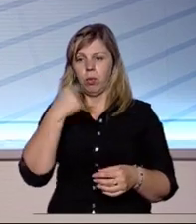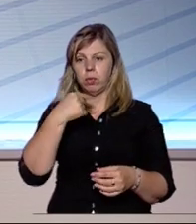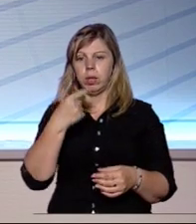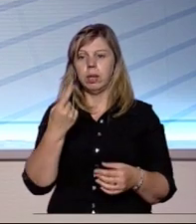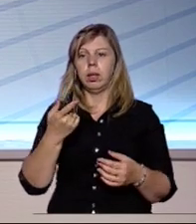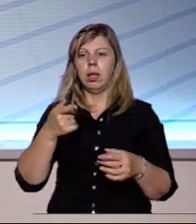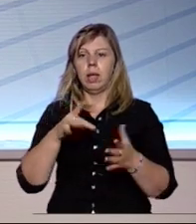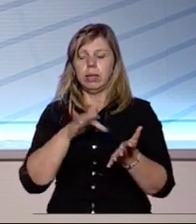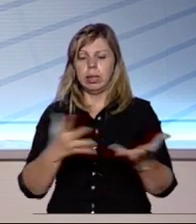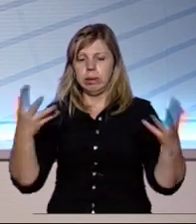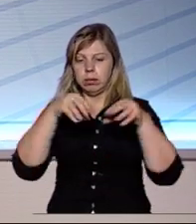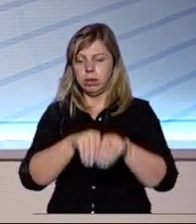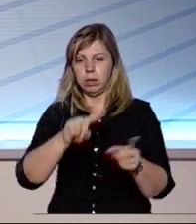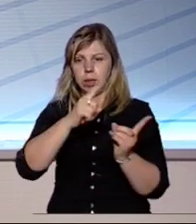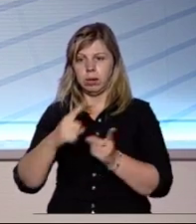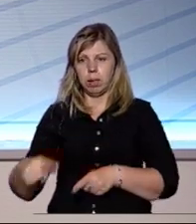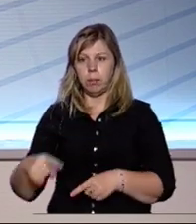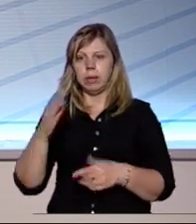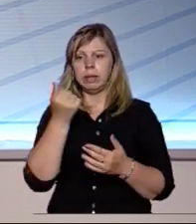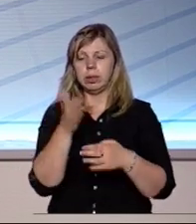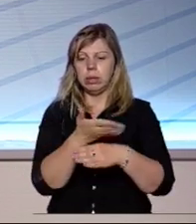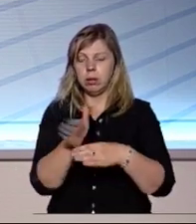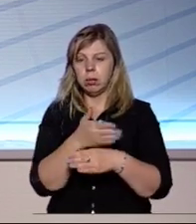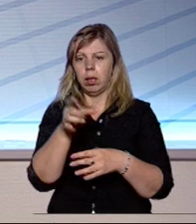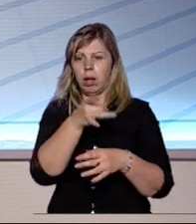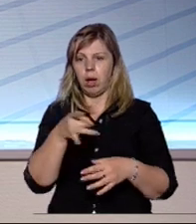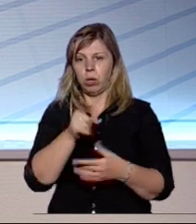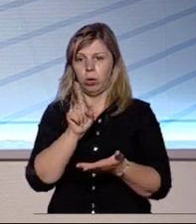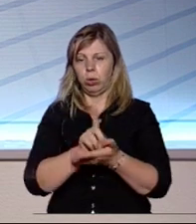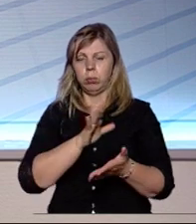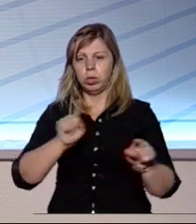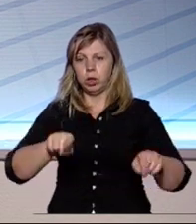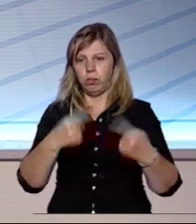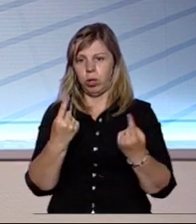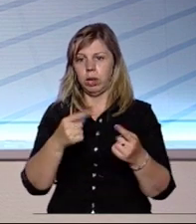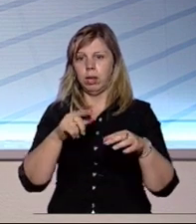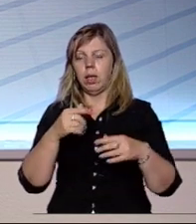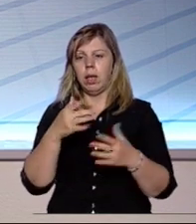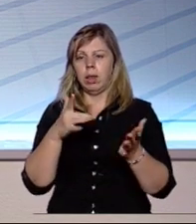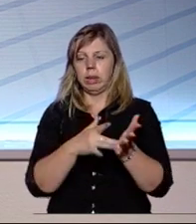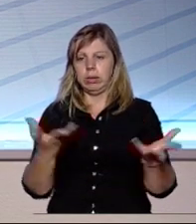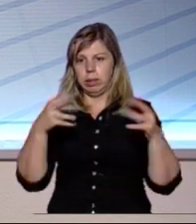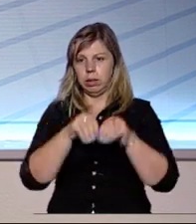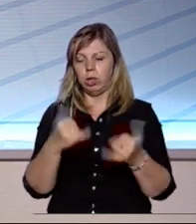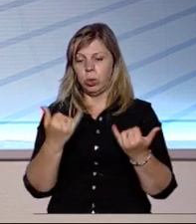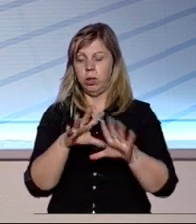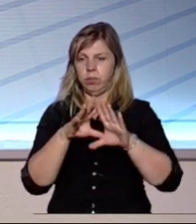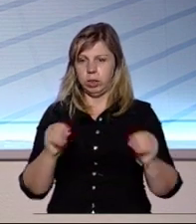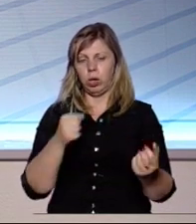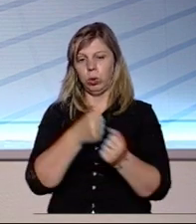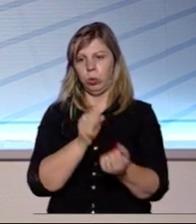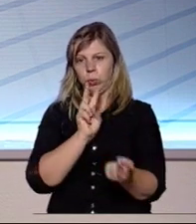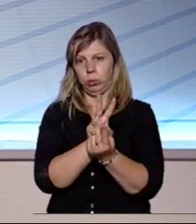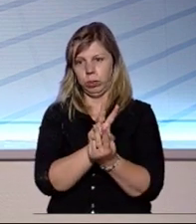децентралізації на Закарпатті, про кількість районів, які мають утворитися в рамках децентралізації. На сьогодні в мене все. До